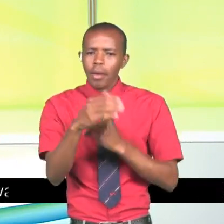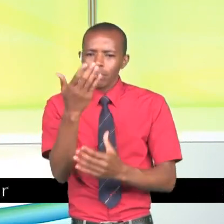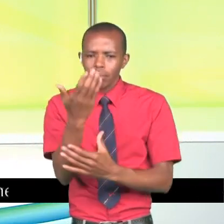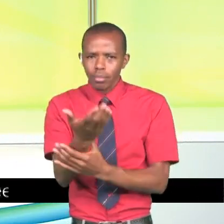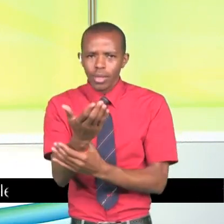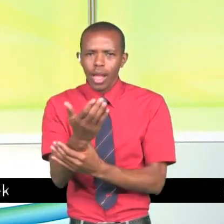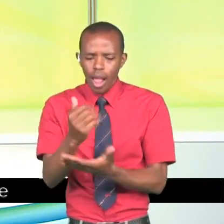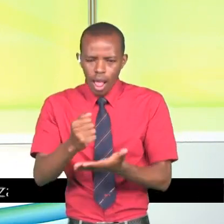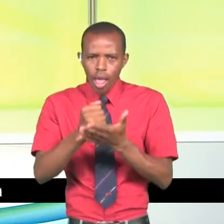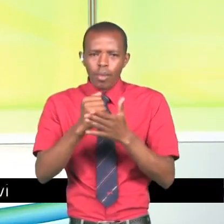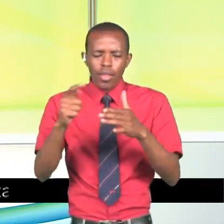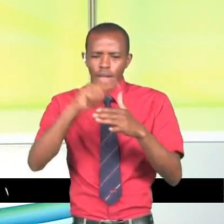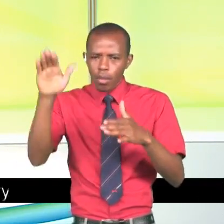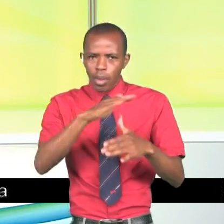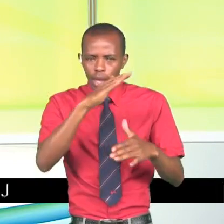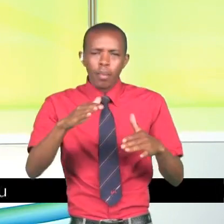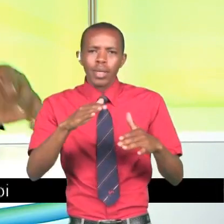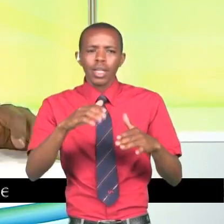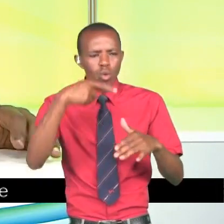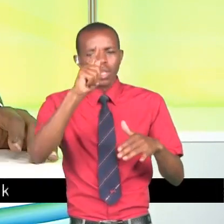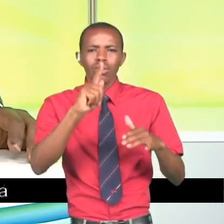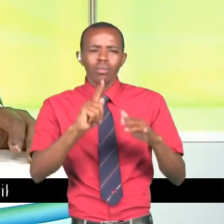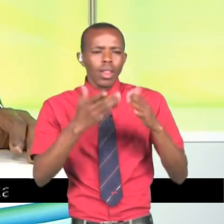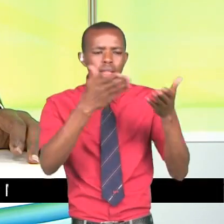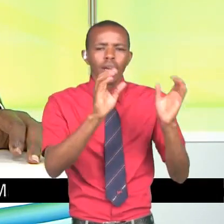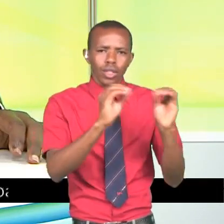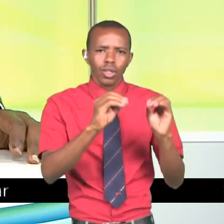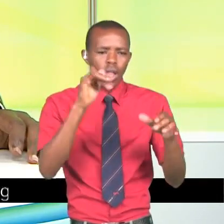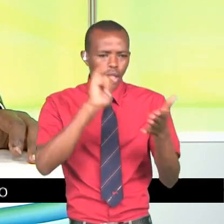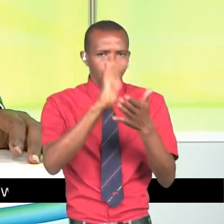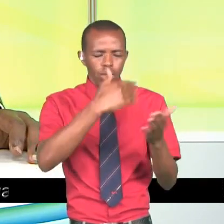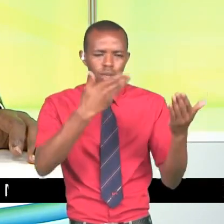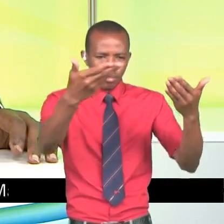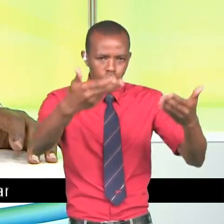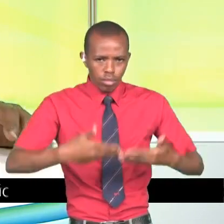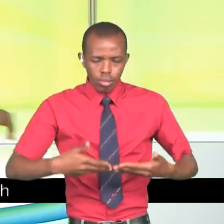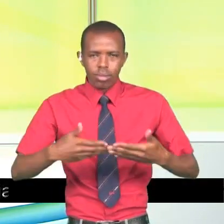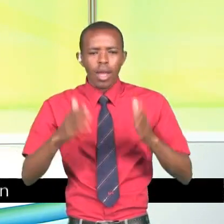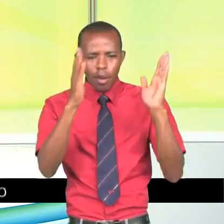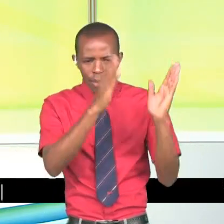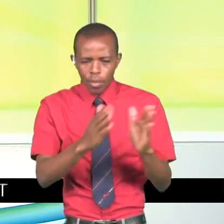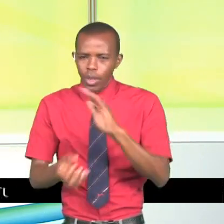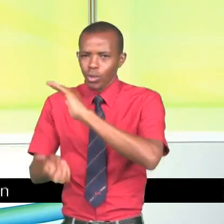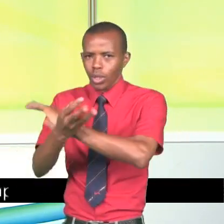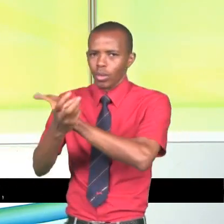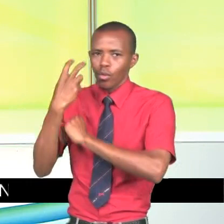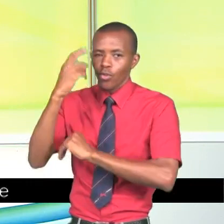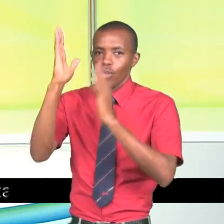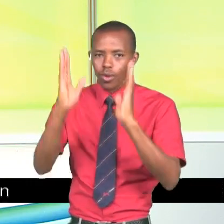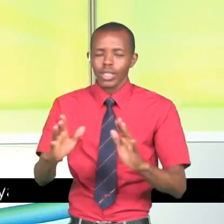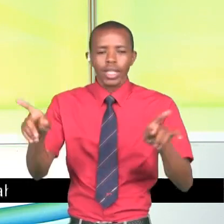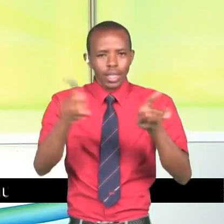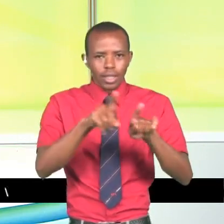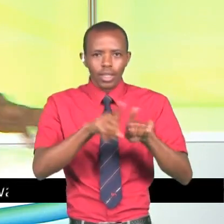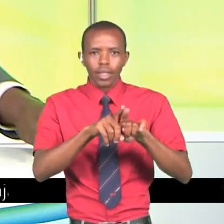ukasaidiwa ukenjia mbungeni. Lakini unasema umewapotelea haupo tena. Nando mana tunakuleta hapa kuzungumza maulimu watatu kwa hivyo. Yandai kueleza watambaza maaji na